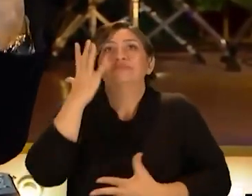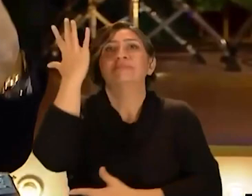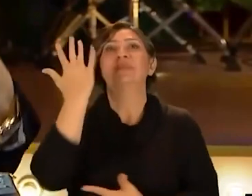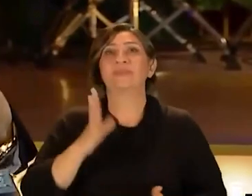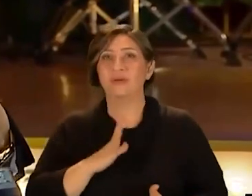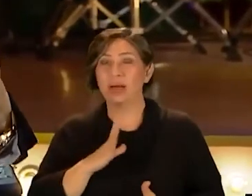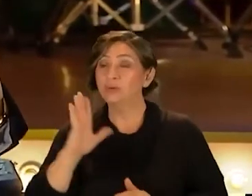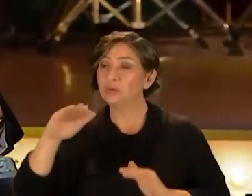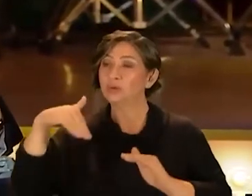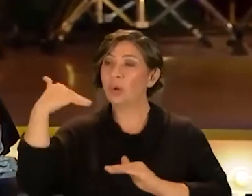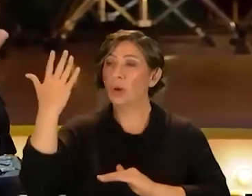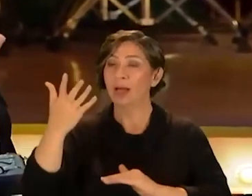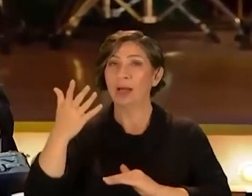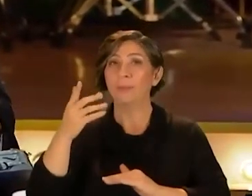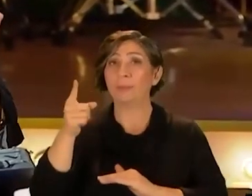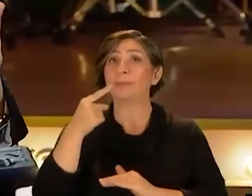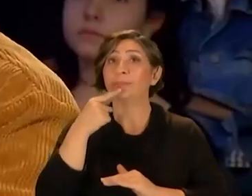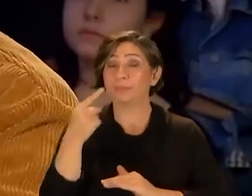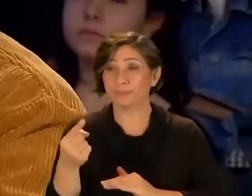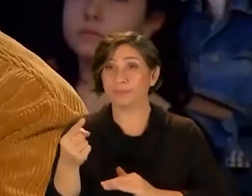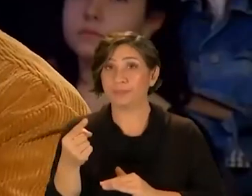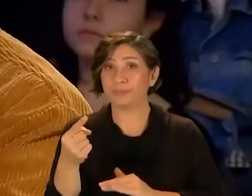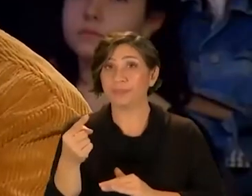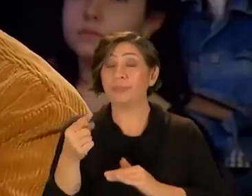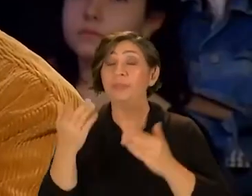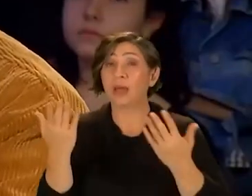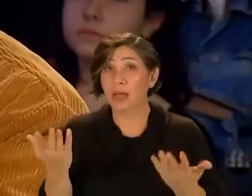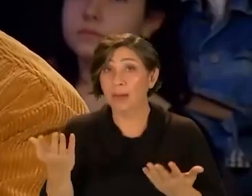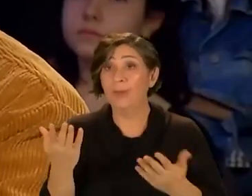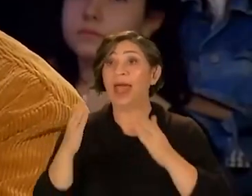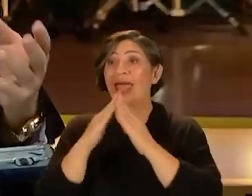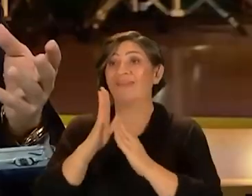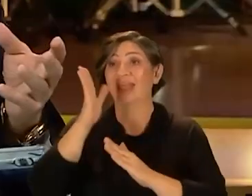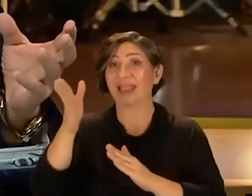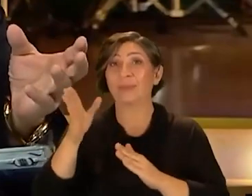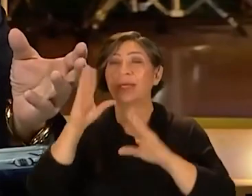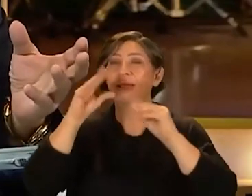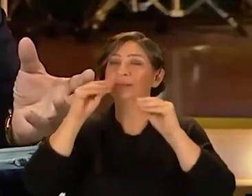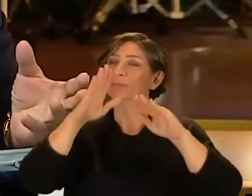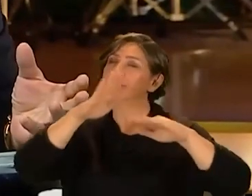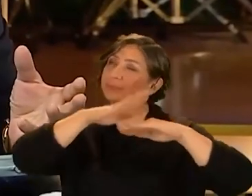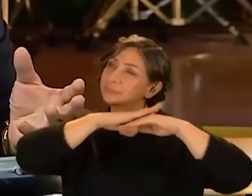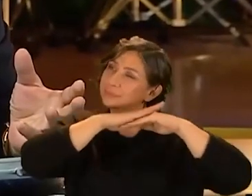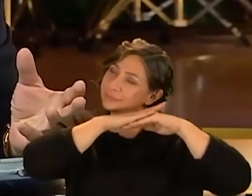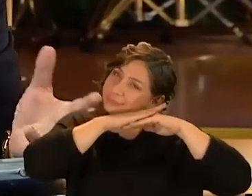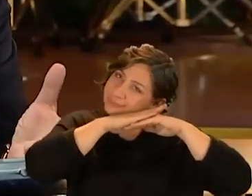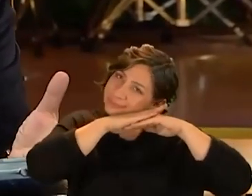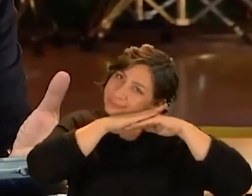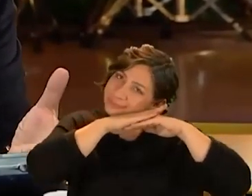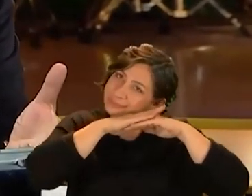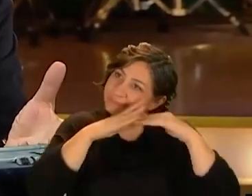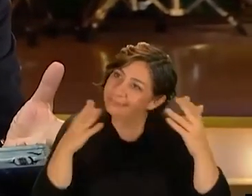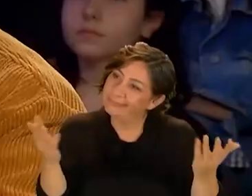adrenalin değil mi Tabii adrenalin Sonra oradan diyorsun ki ama eve gidip yastığa başımı koyuyorum